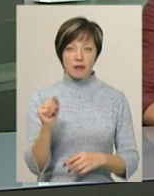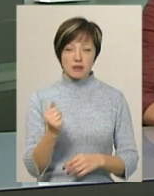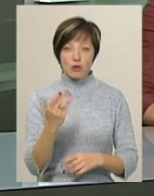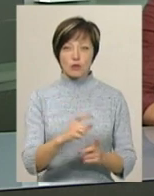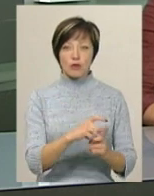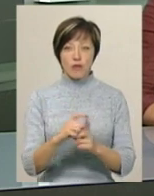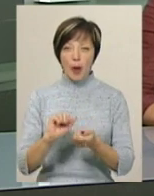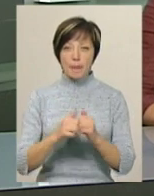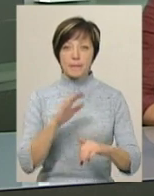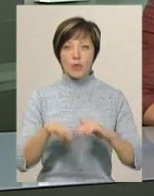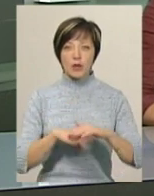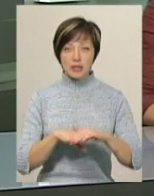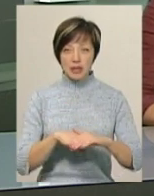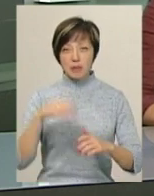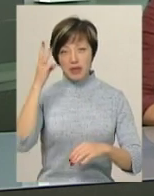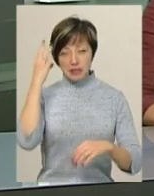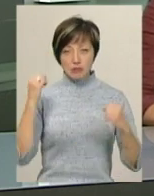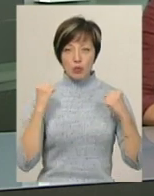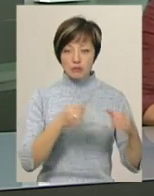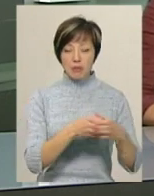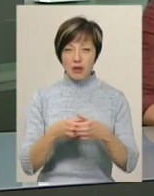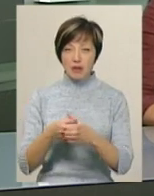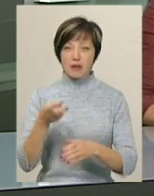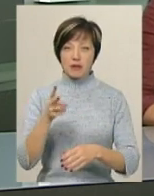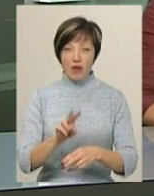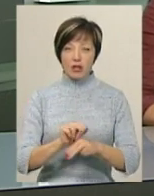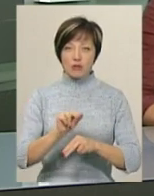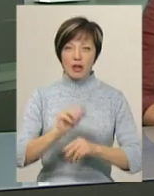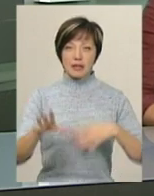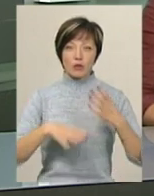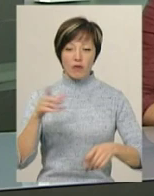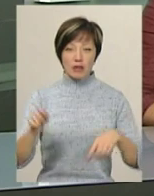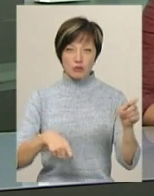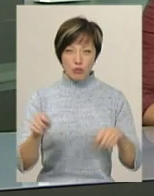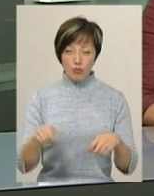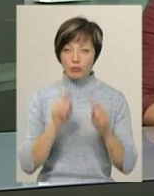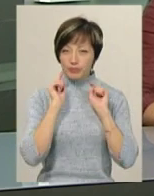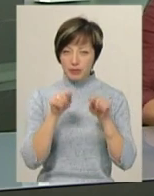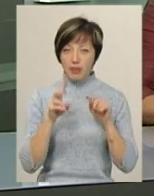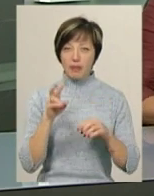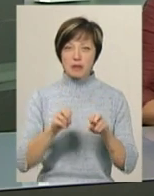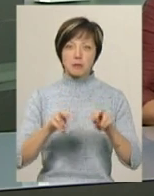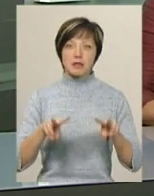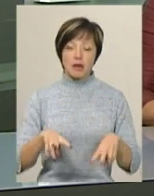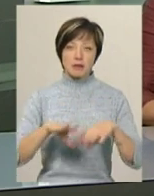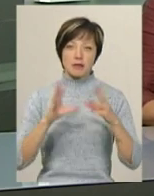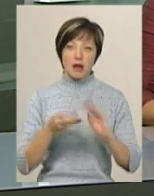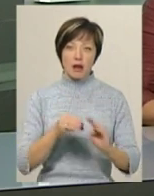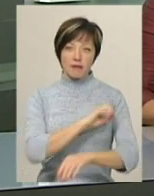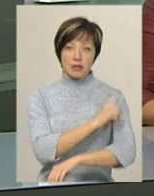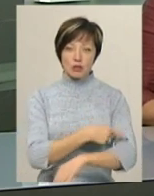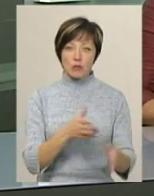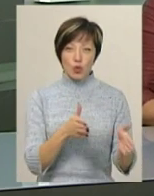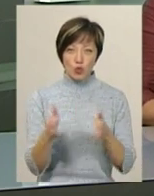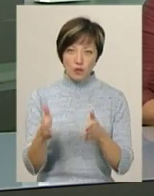За його словами, Кам'янець-Подільський та Хмельницький спортсмени пройшли два навчально-тренувальні збори, де зосереджувалися на спеціальній та загальнофізичній